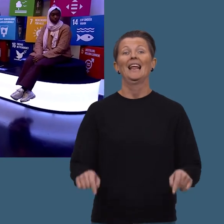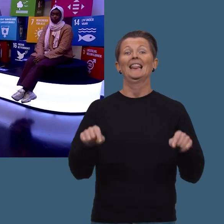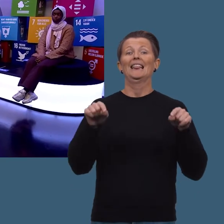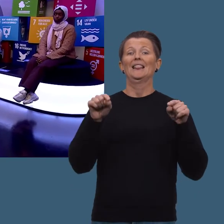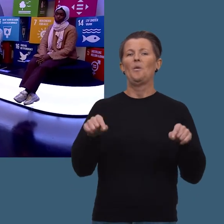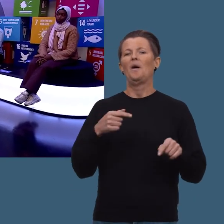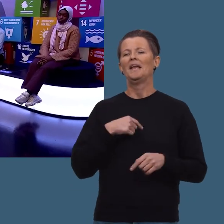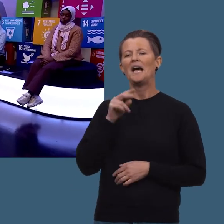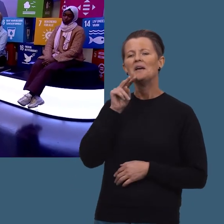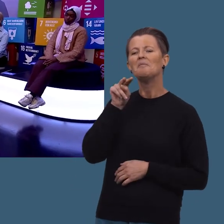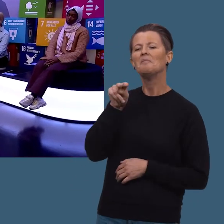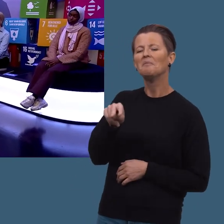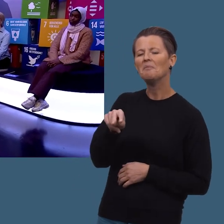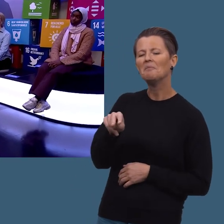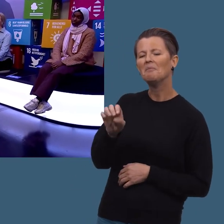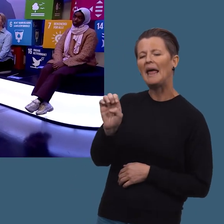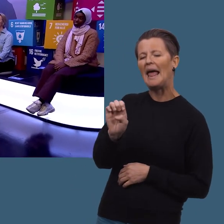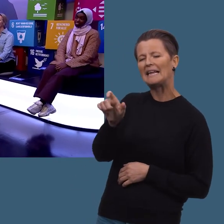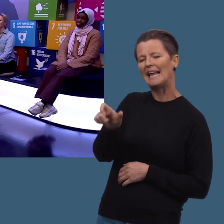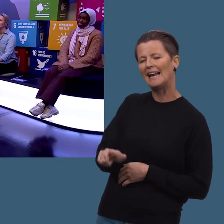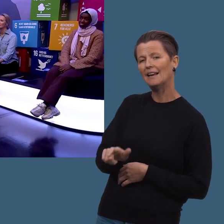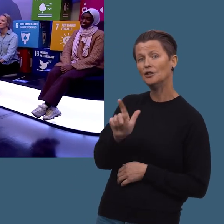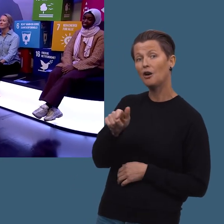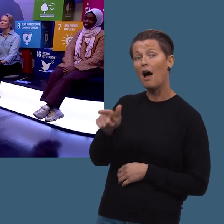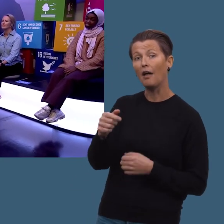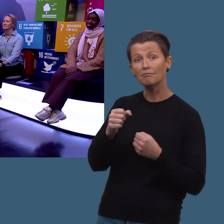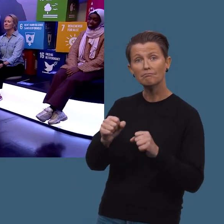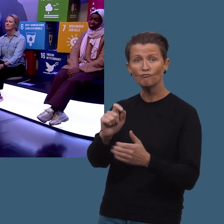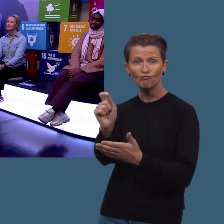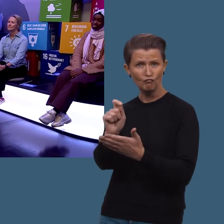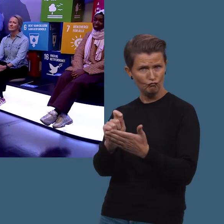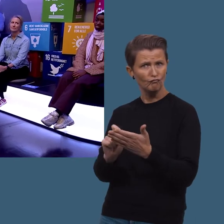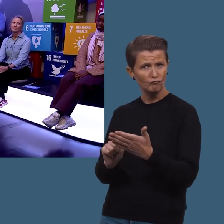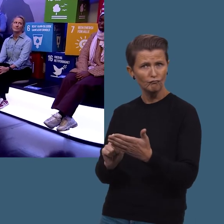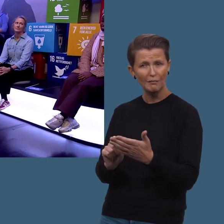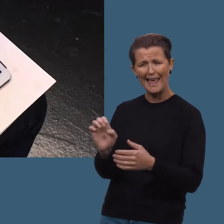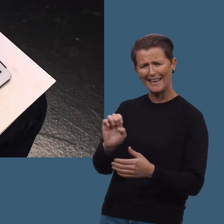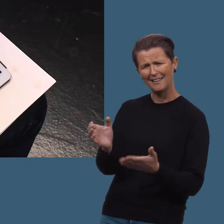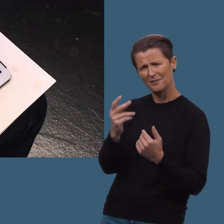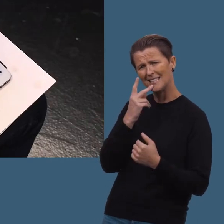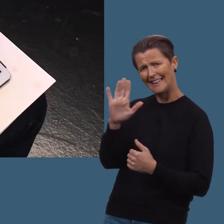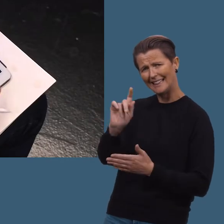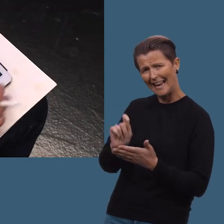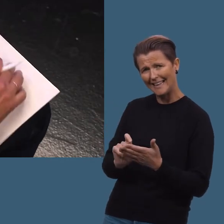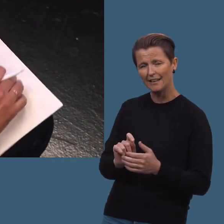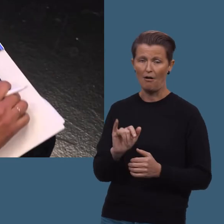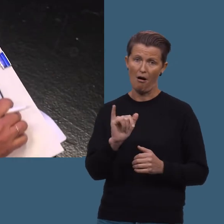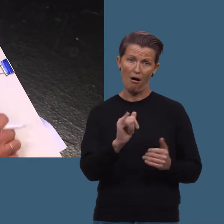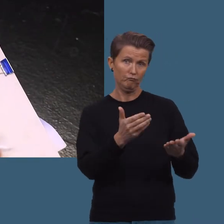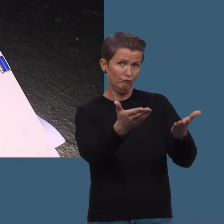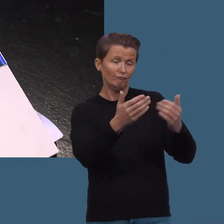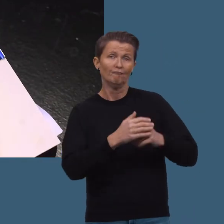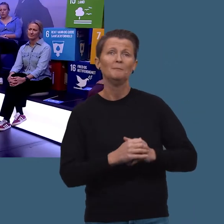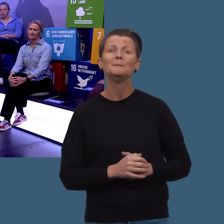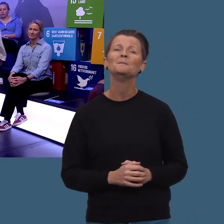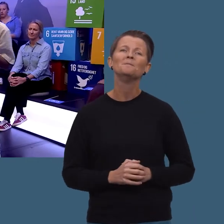Nå står jeg og bare kikker over skulderen til Egil, fordi han har allerede kommet ganske langt. Egil, får vi se på tegningen, eller? Klart